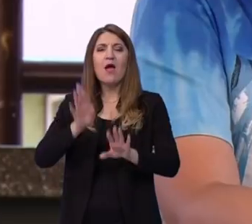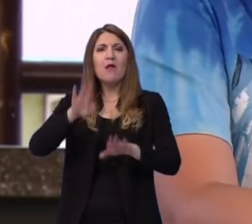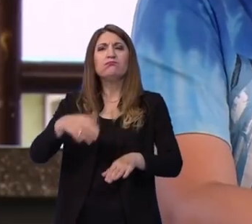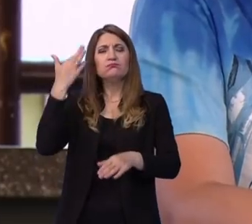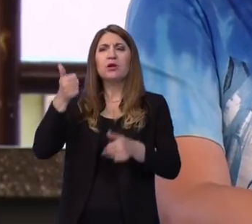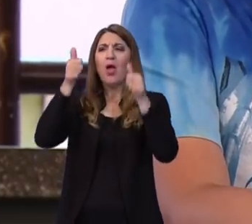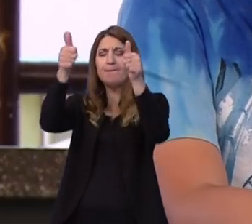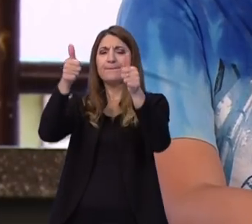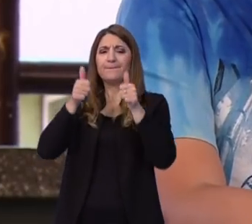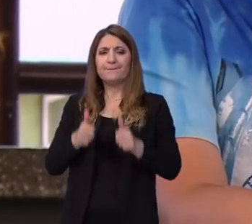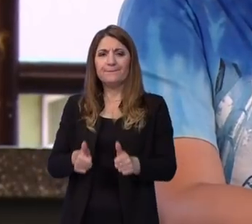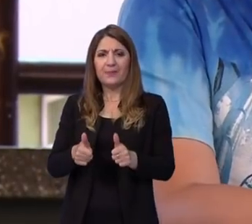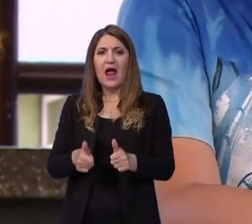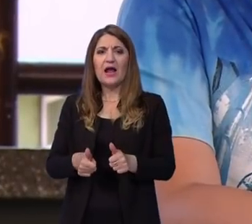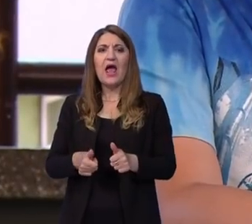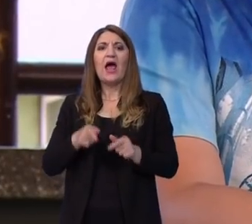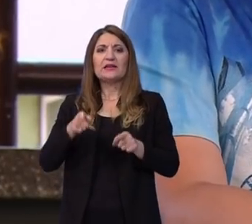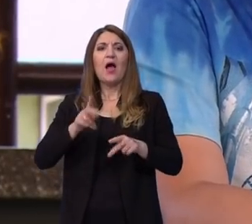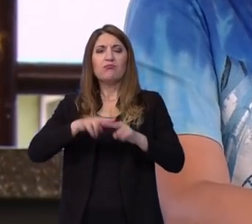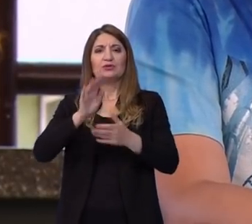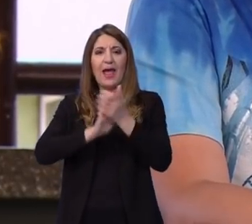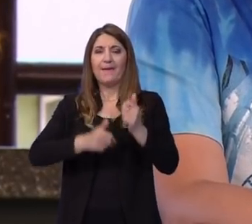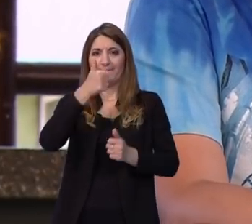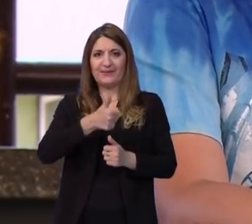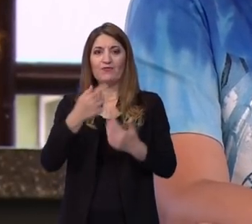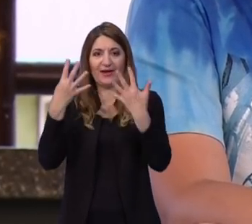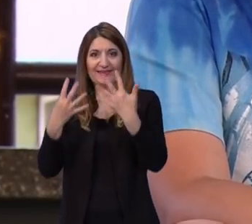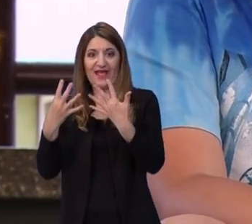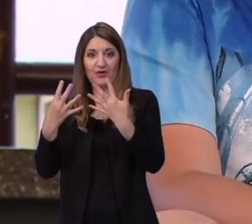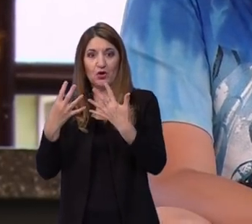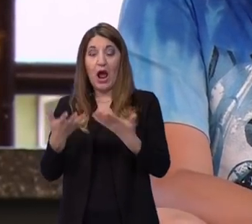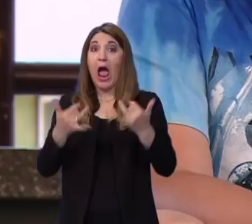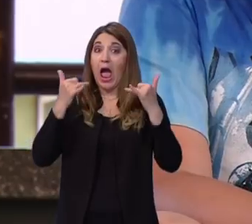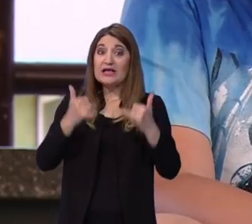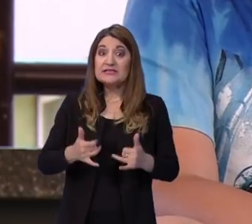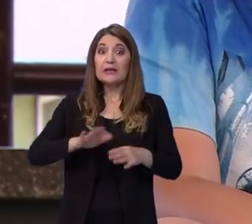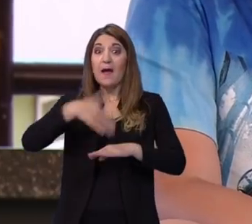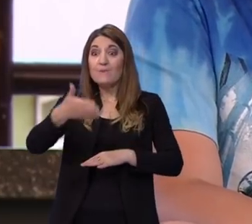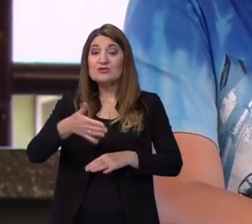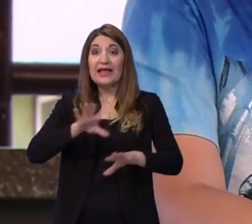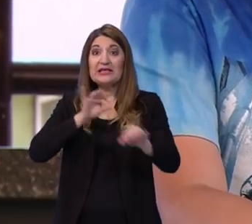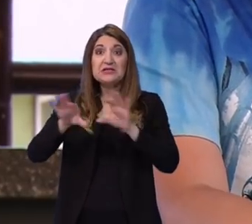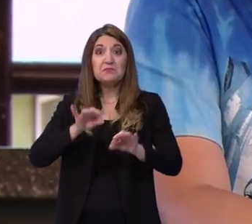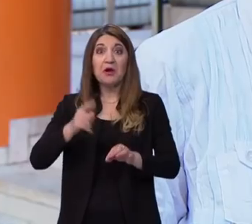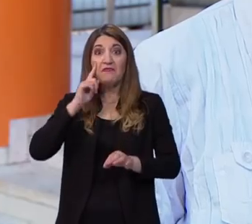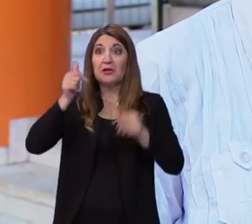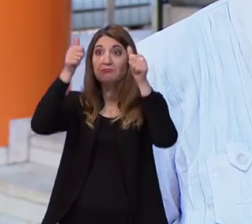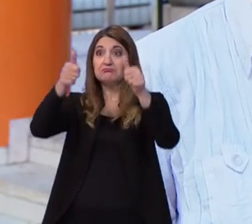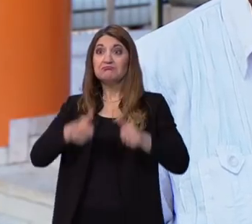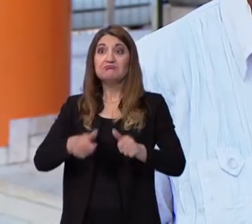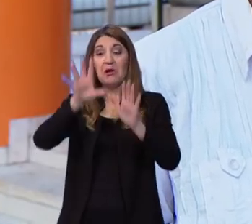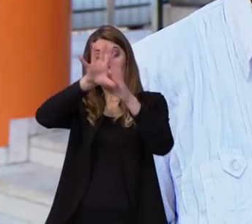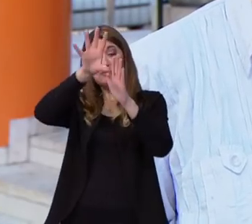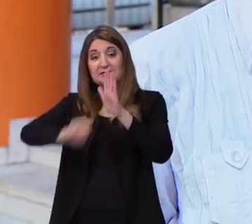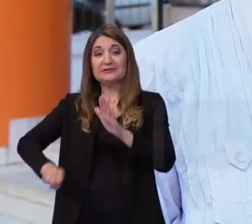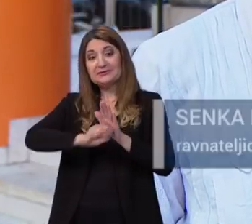plakat da se Merc vraća prvog devetog, a sad nakon izbora su skinuli. Teško će